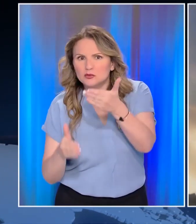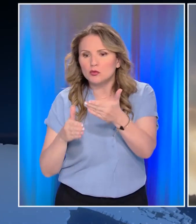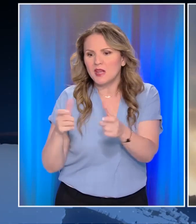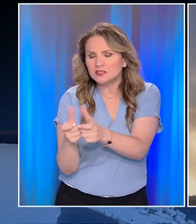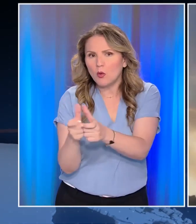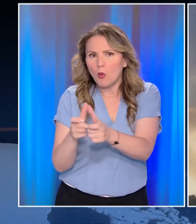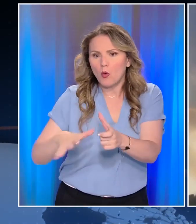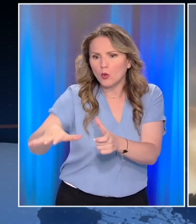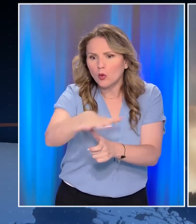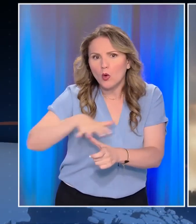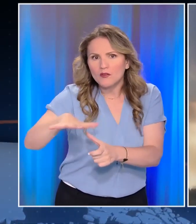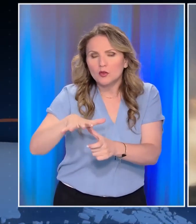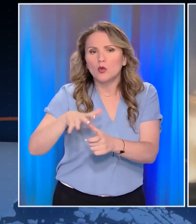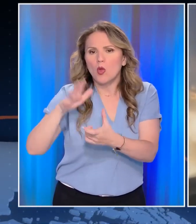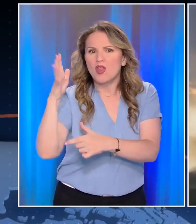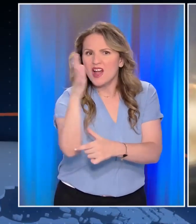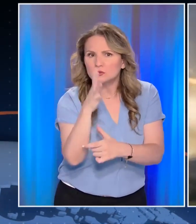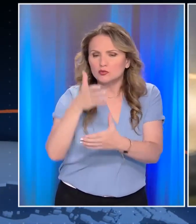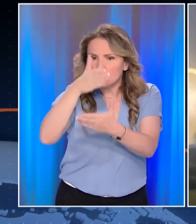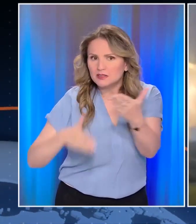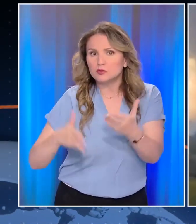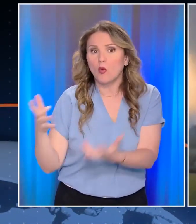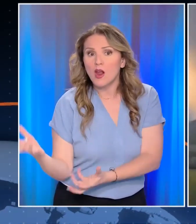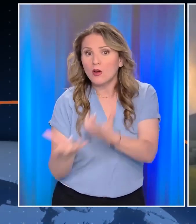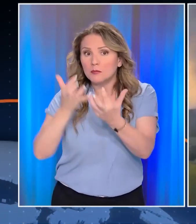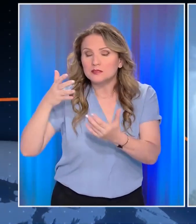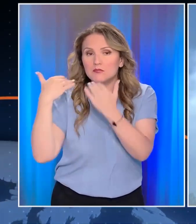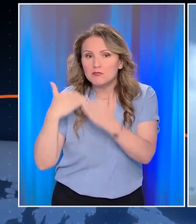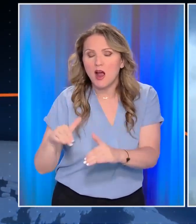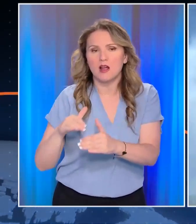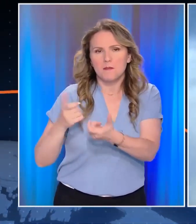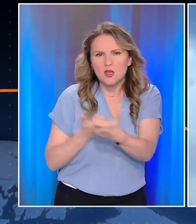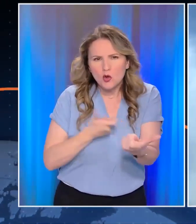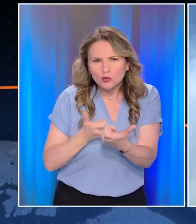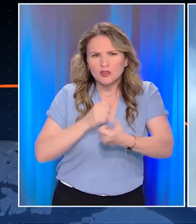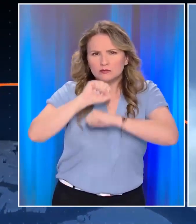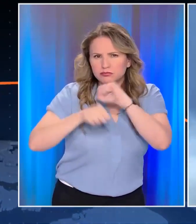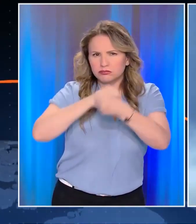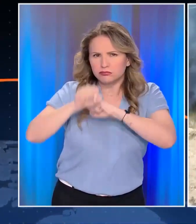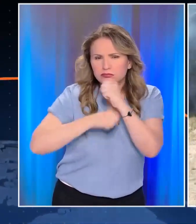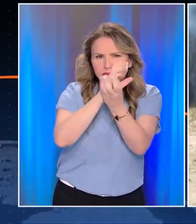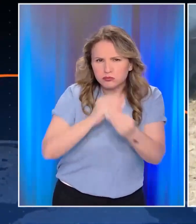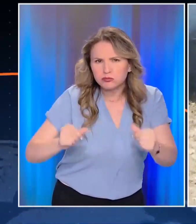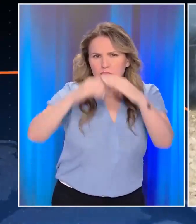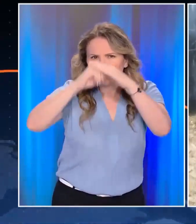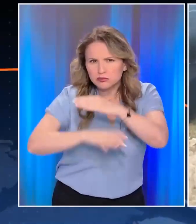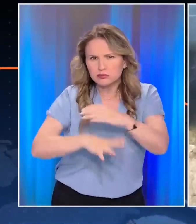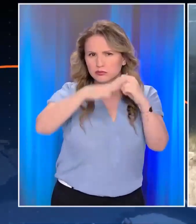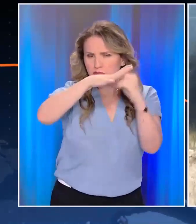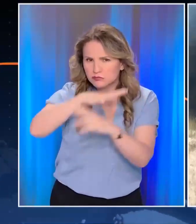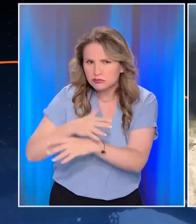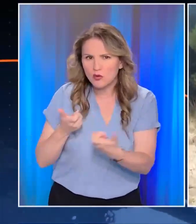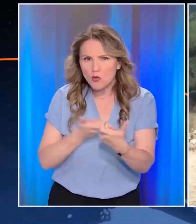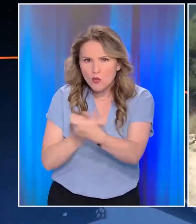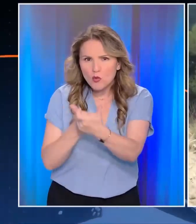του μεγάλου πυρήνα στο δάσος. Οι μάχες των πυροσβεστών πρέπει να σου πω ότι είναι τεράστιες. Το έργο τους είναι όμως πάρα πολύ δύσκολο. Τα μέτωπα βρίσκονται μέσα